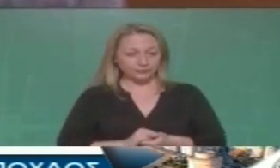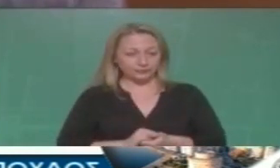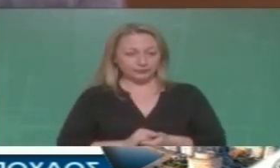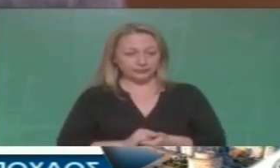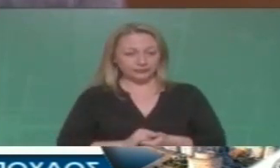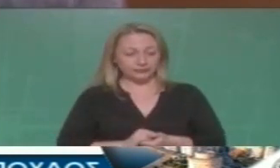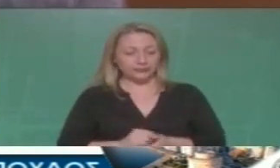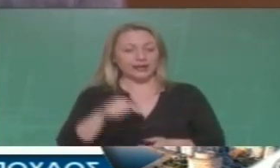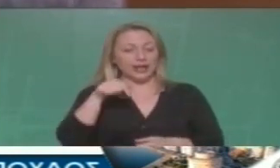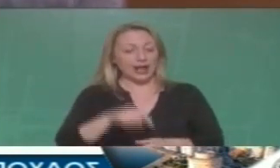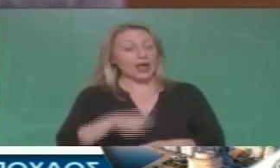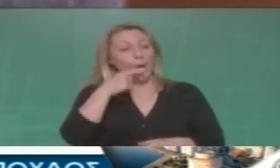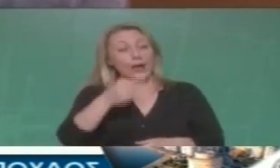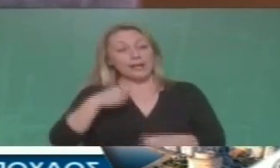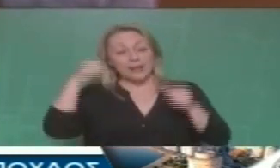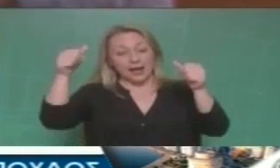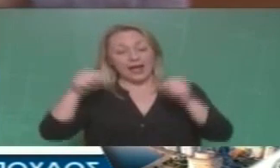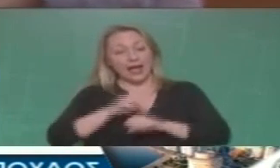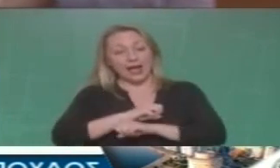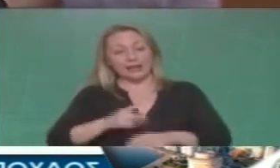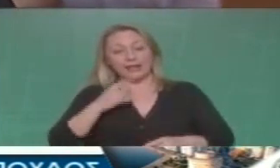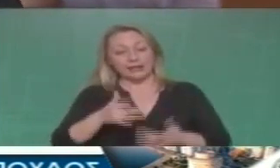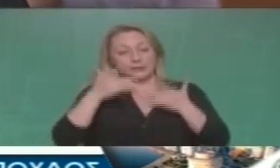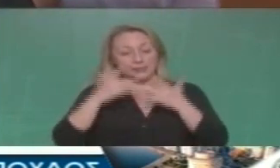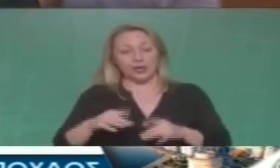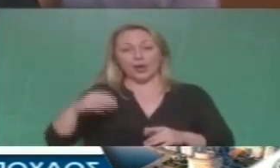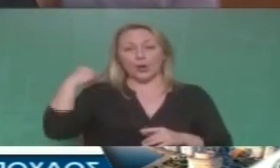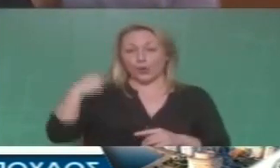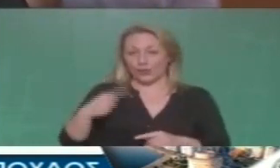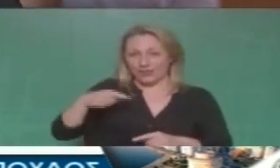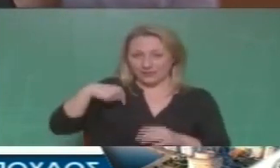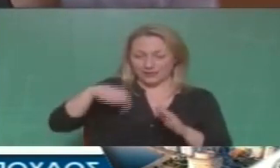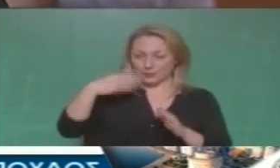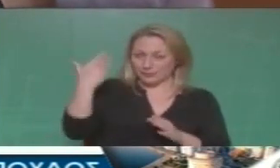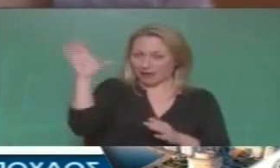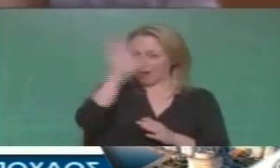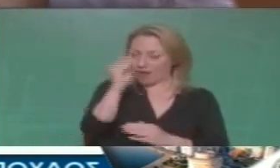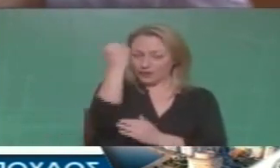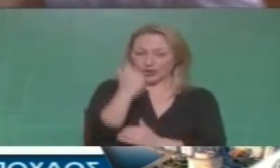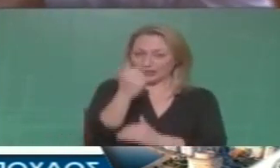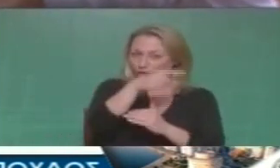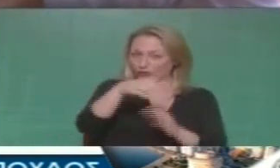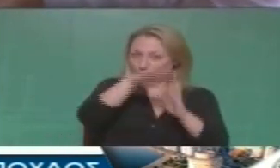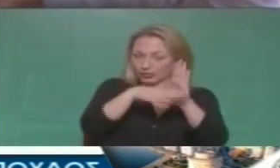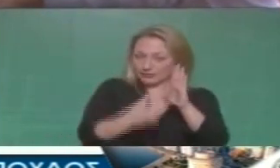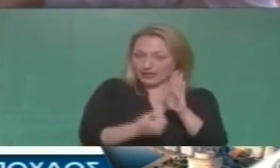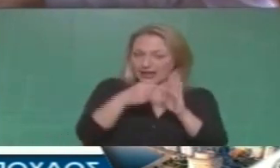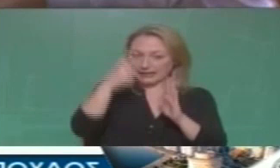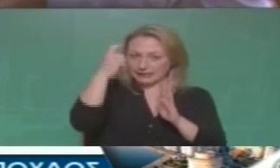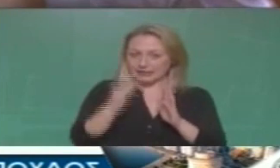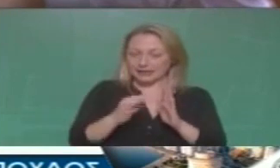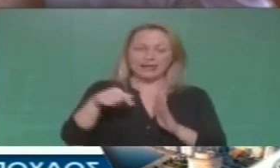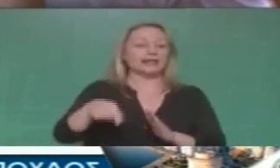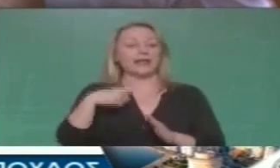παρετήθηκα παρετήθηκα έχετε κάνει και στο Ευρωκοινοβούλιο και νομίζω ότι υπάρχουν και κάποιοι κανόνες λάξε εσύ πρέπει να διδάσκεστε κάποια